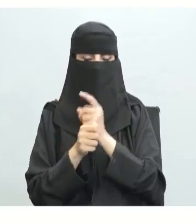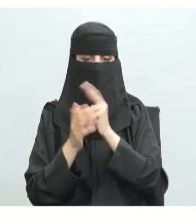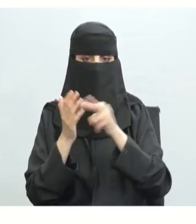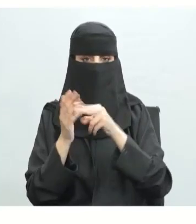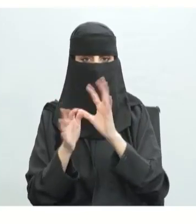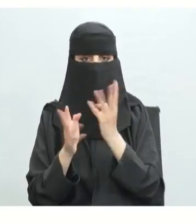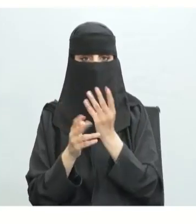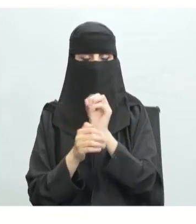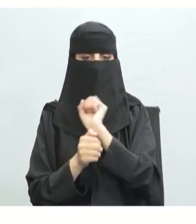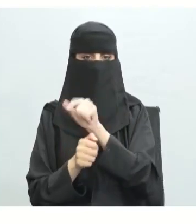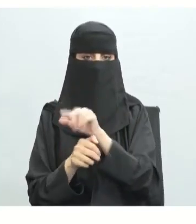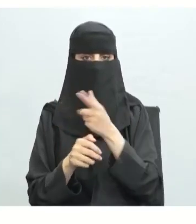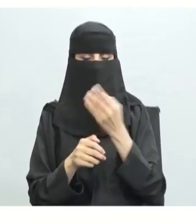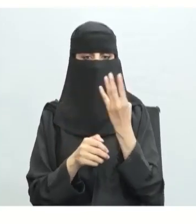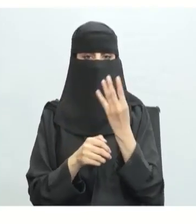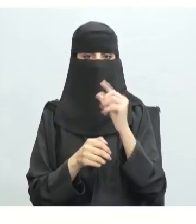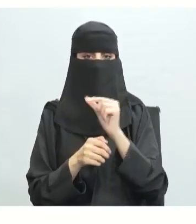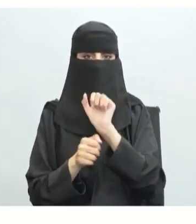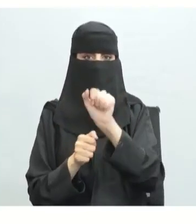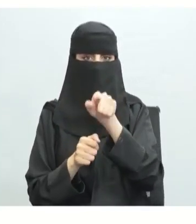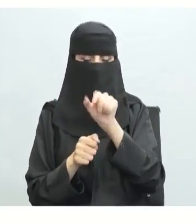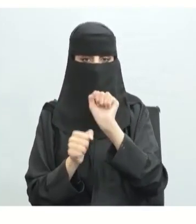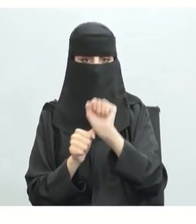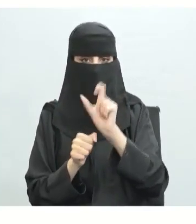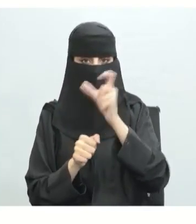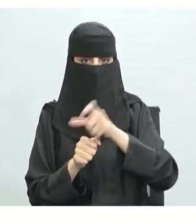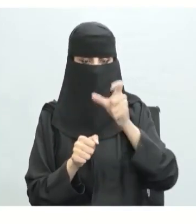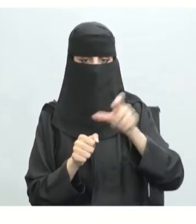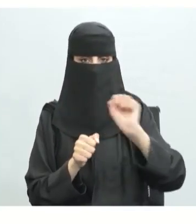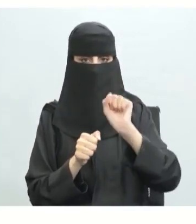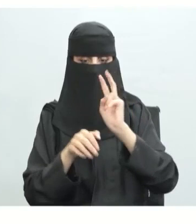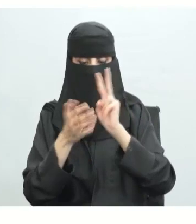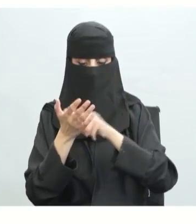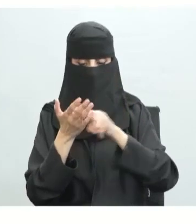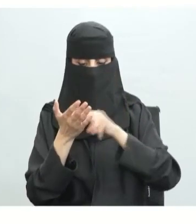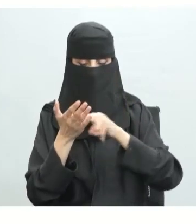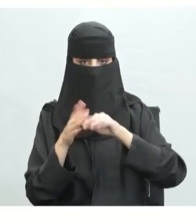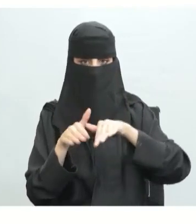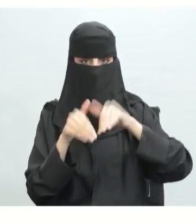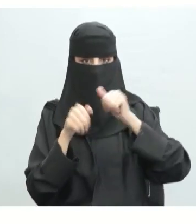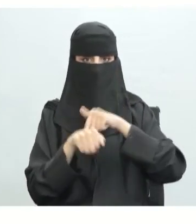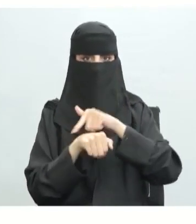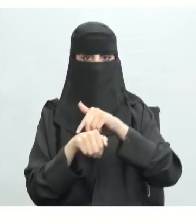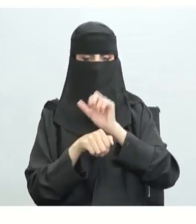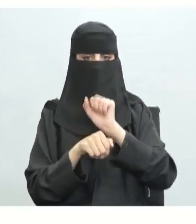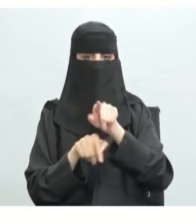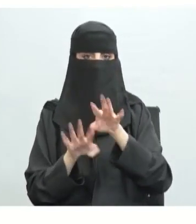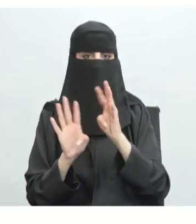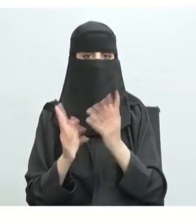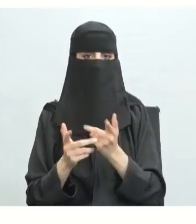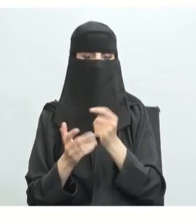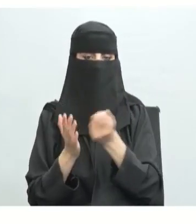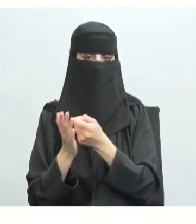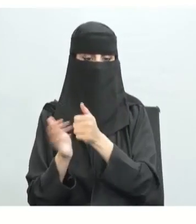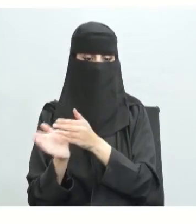ستضع الزمن صحيح يحسب فيه الزمن الذي وصلت فيه في القراءة بعد ذلك كيف تحسب